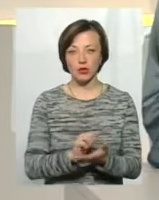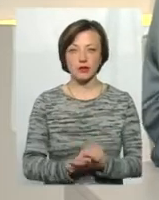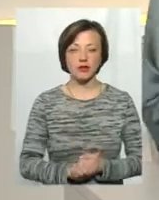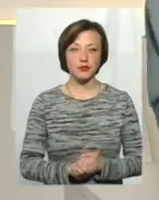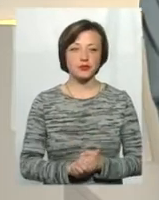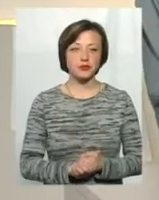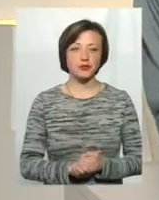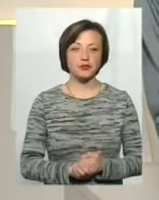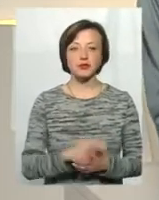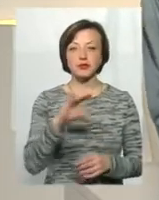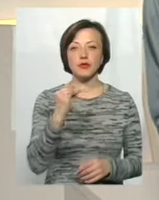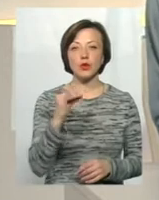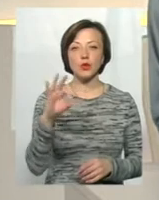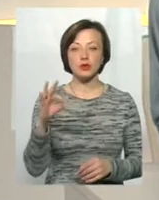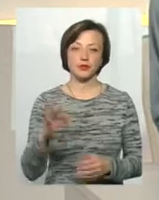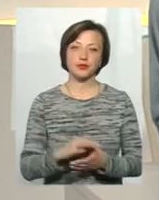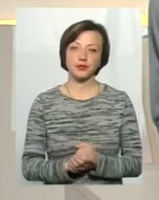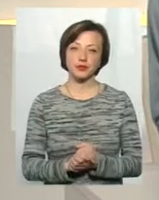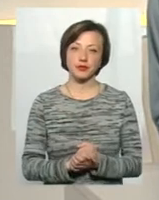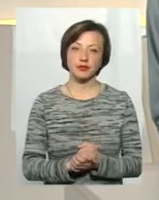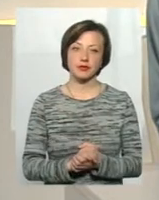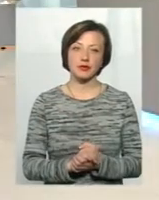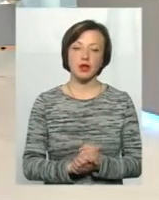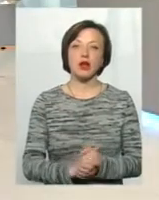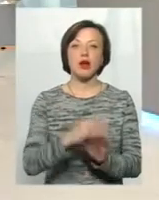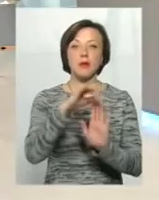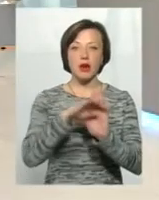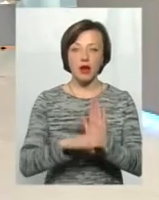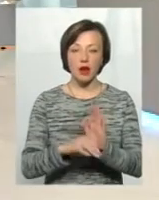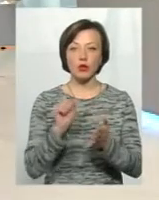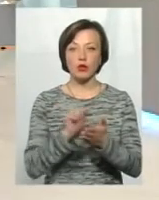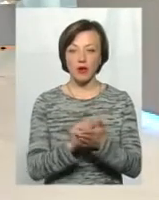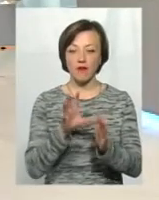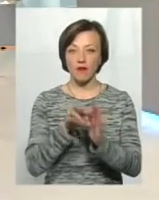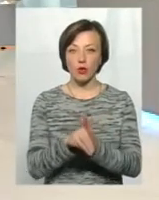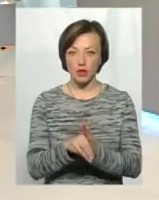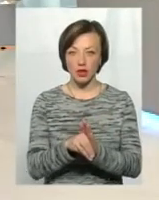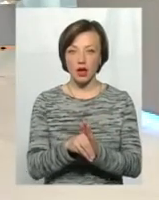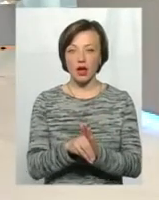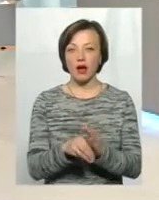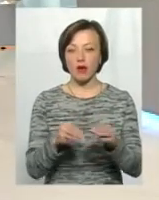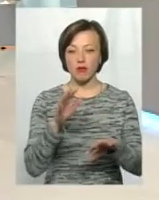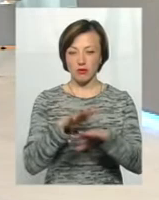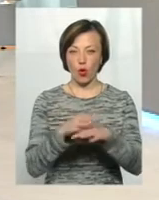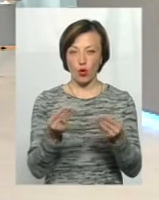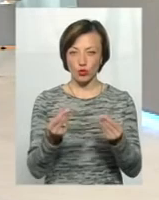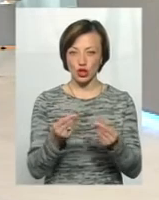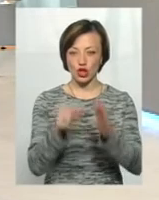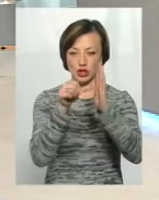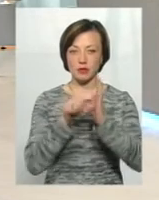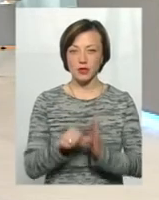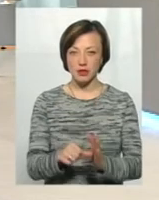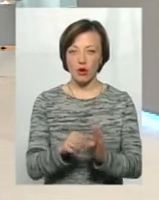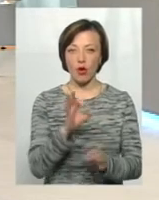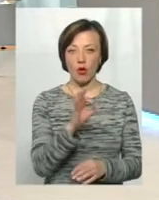Юрій Олександрович, щодо банку. в перейд документів входить кошторис за 6 місяців. Тому логічно, що мінімум 6